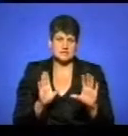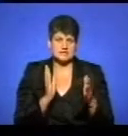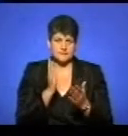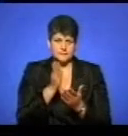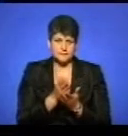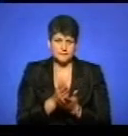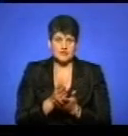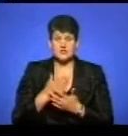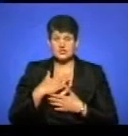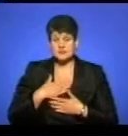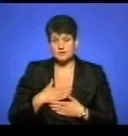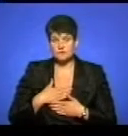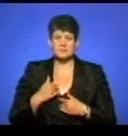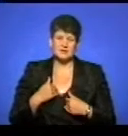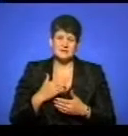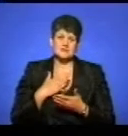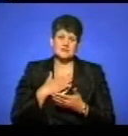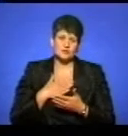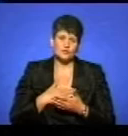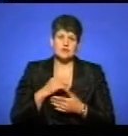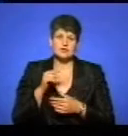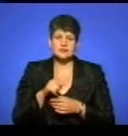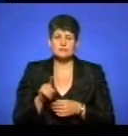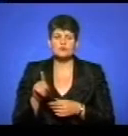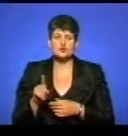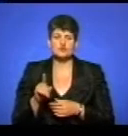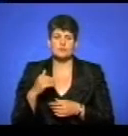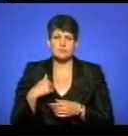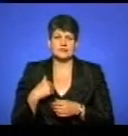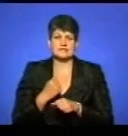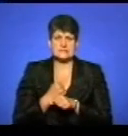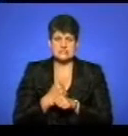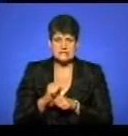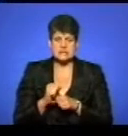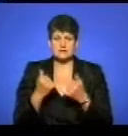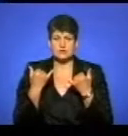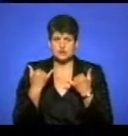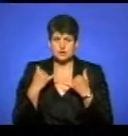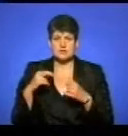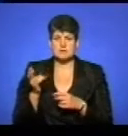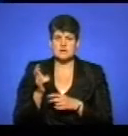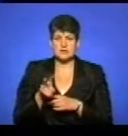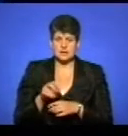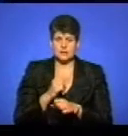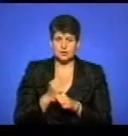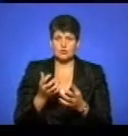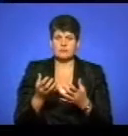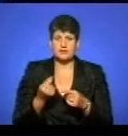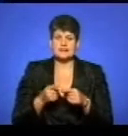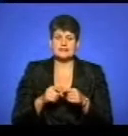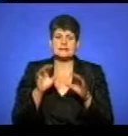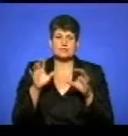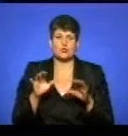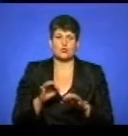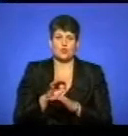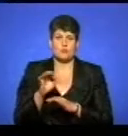Чи задоволені ми? Ми задоволені дуже тим, що ми все-таки заставили їх сьогодні вийти на роботу і прийняти цей законопроект